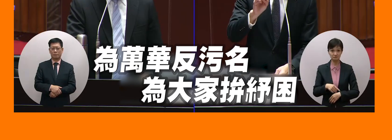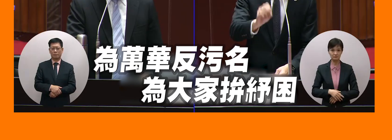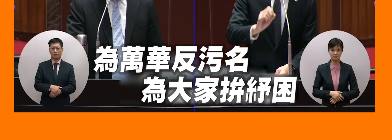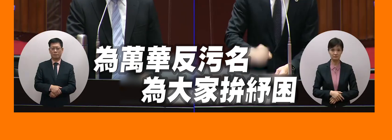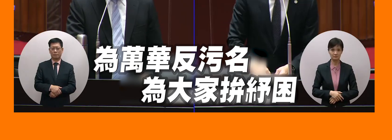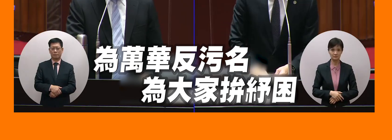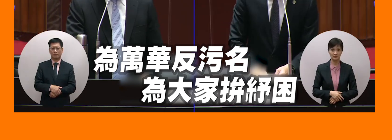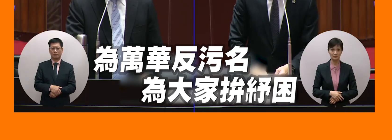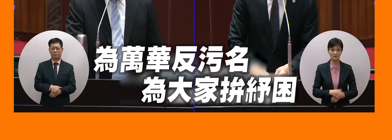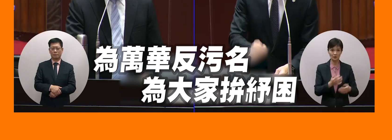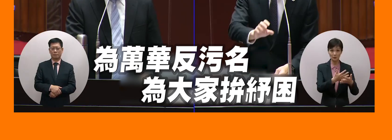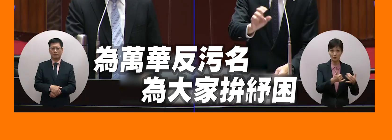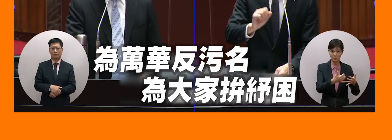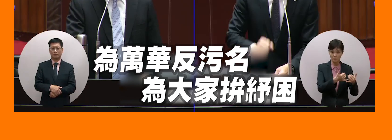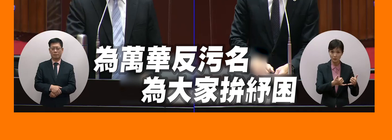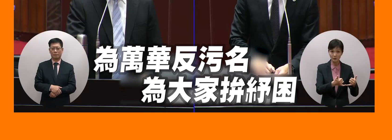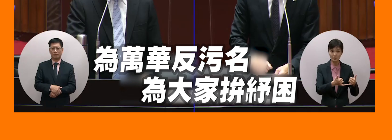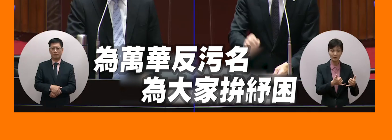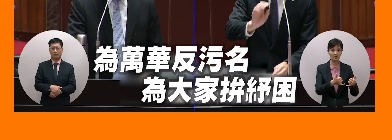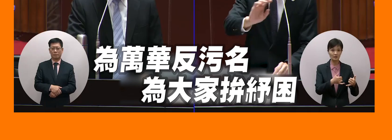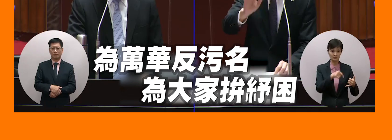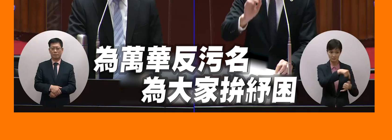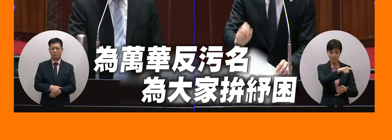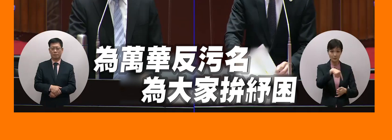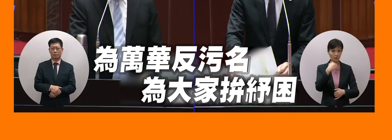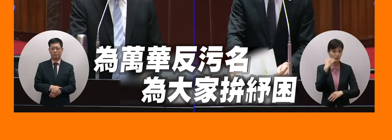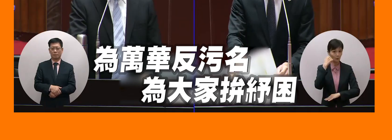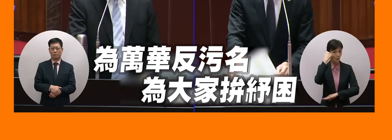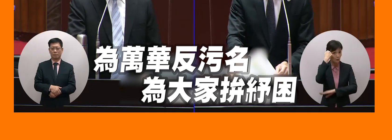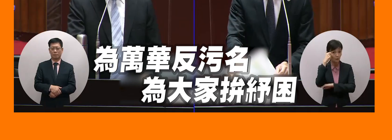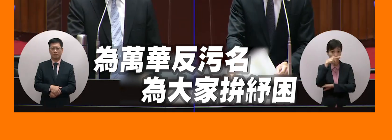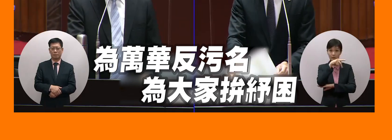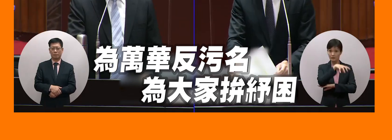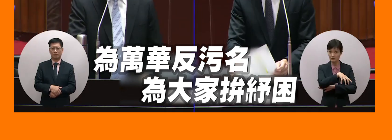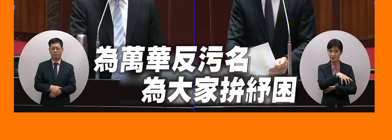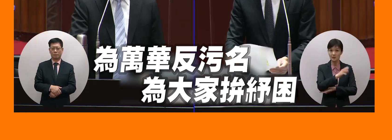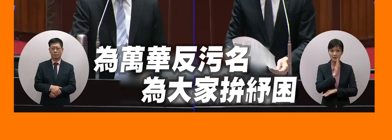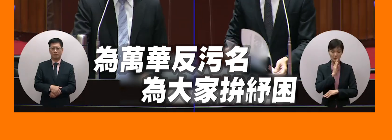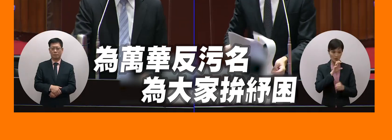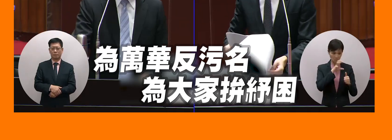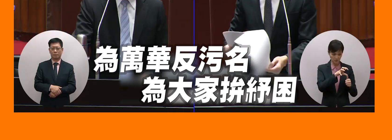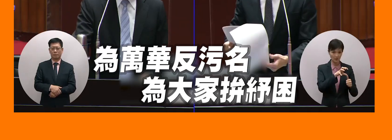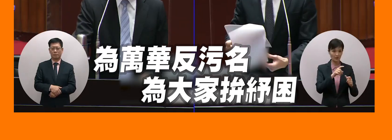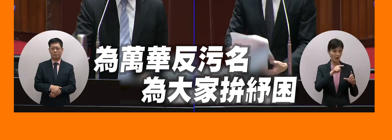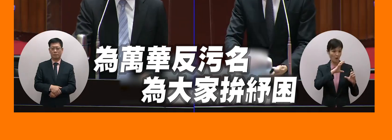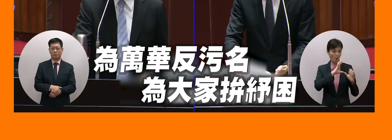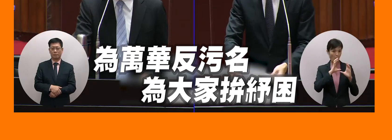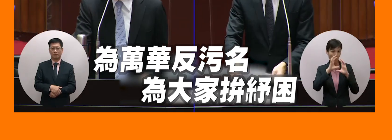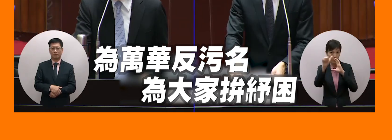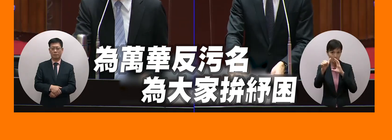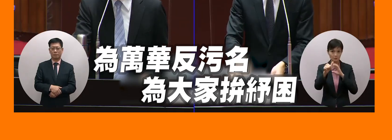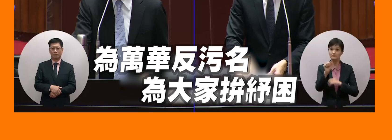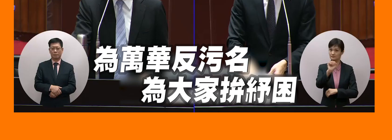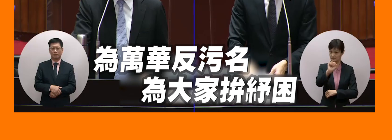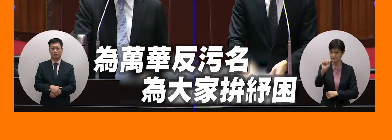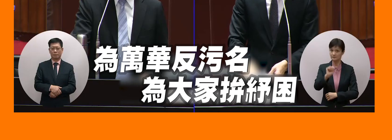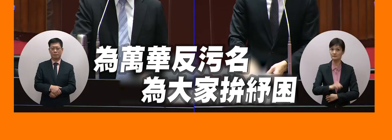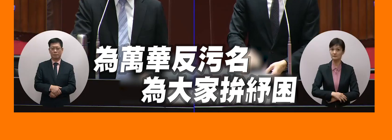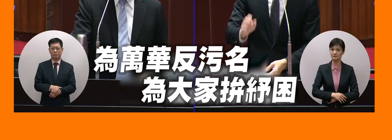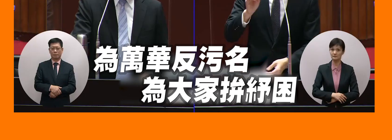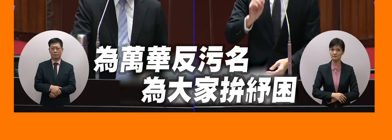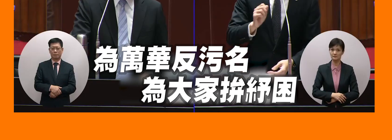離開他如果不要離開你不能強迫他回去結果你也知道我相信議長也知道